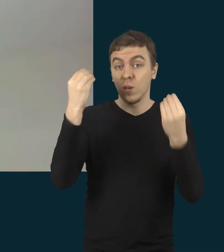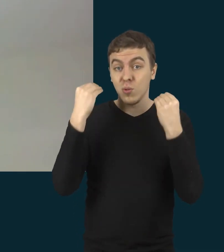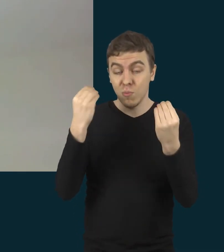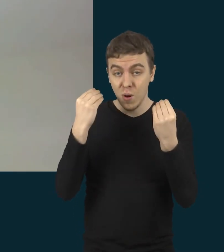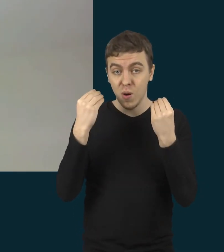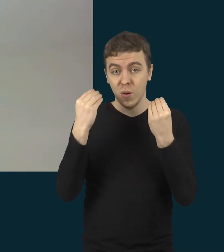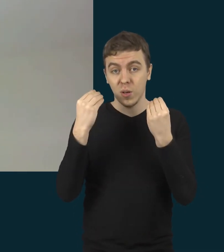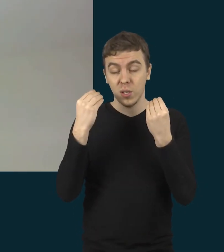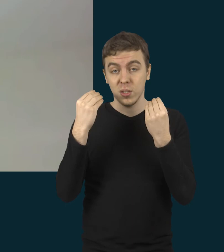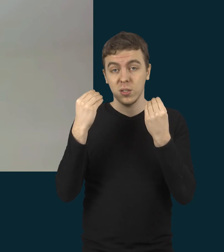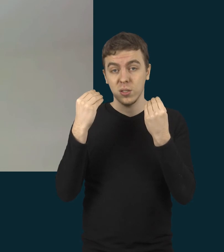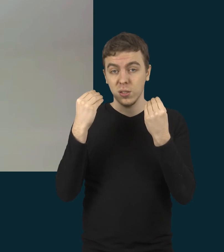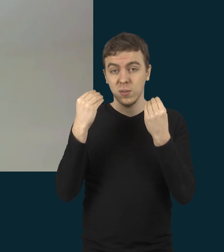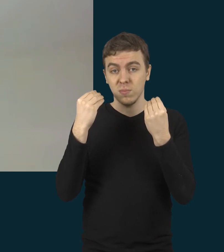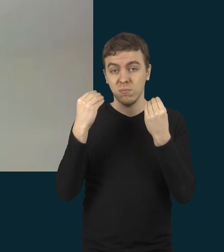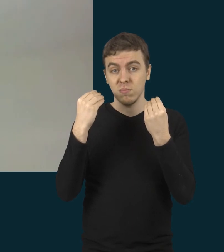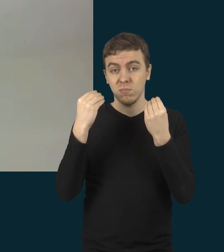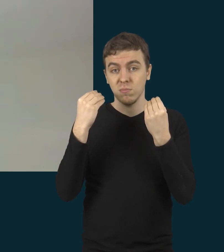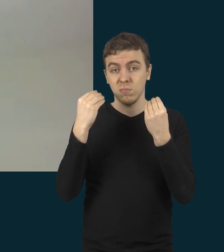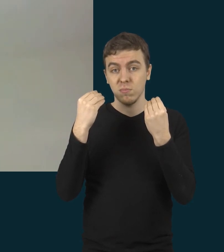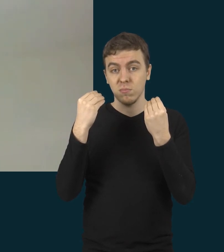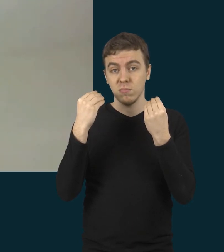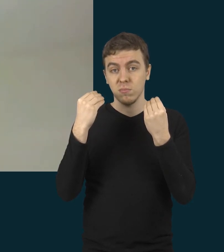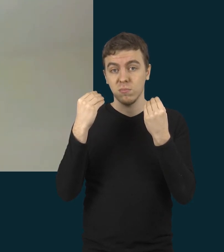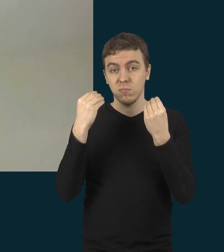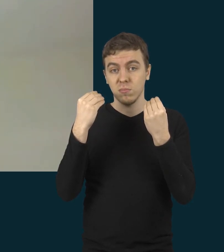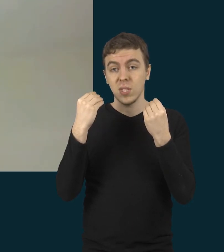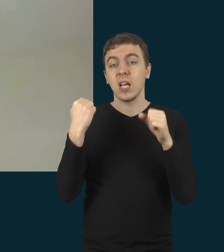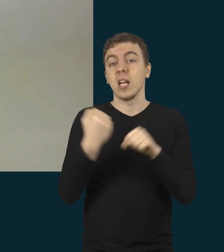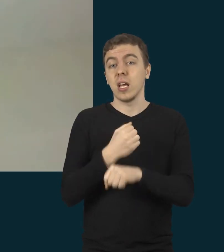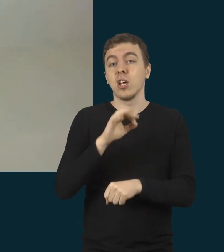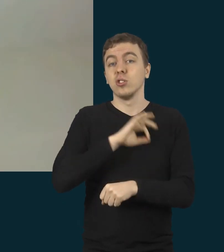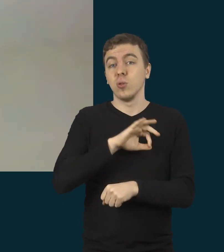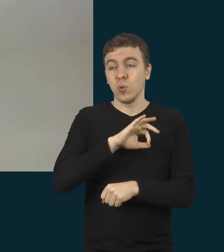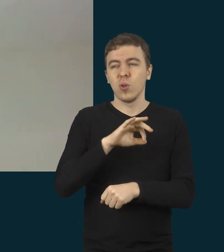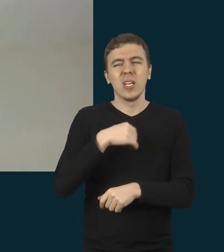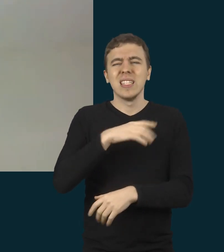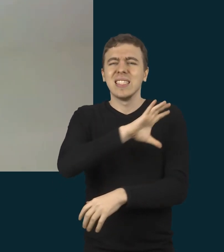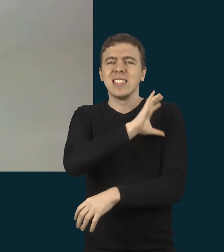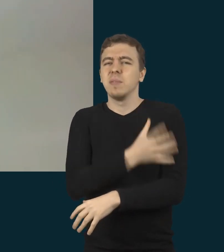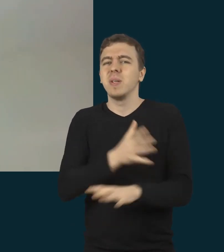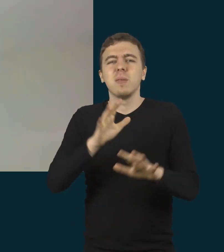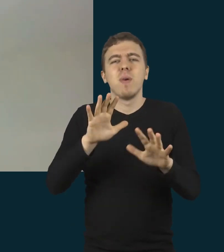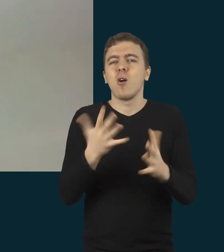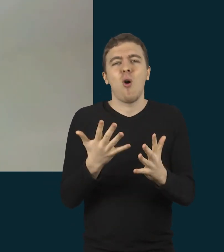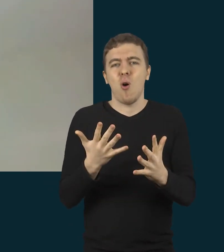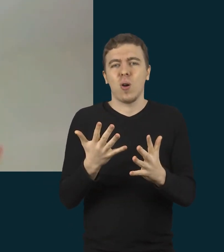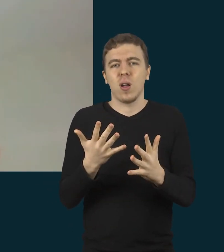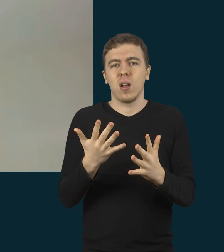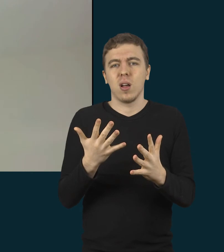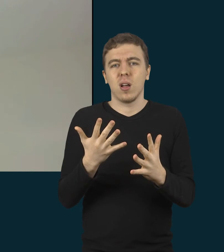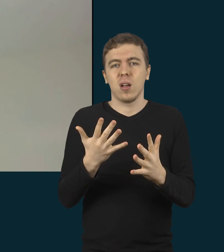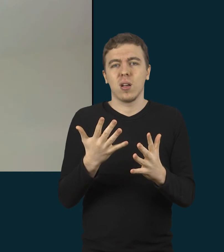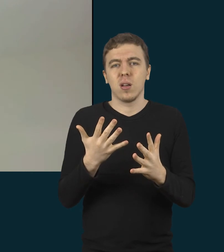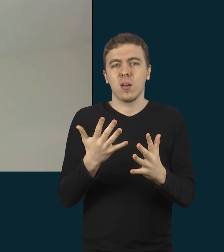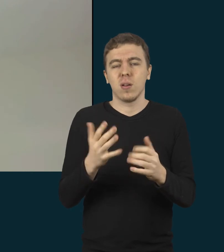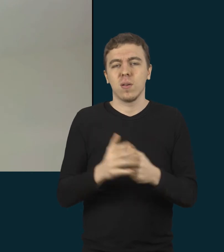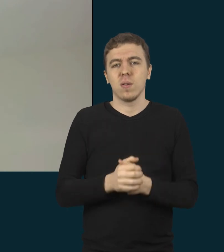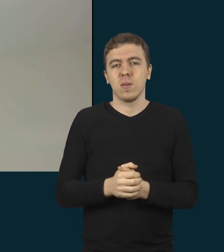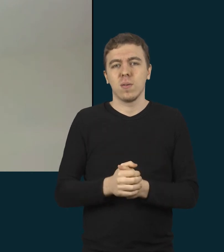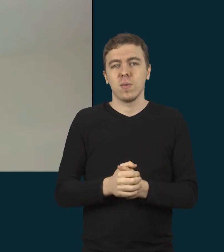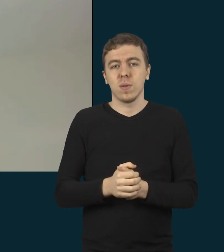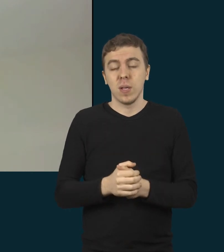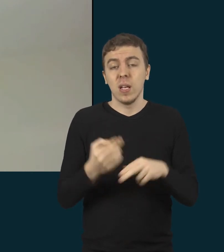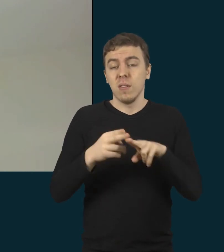išnaudoti, kaip, mūsų, manau, stiprybė buvo ta, kad mes sugalvojame